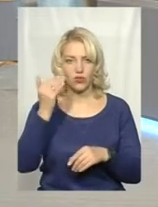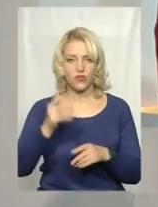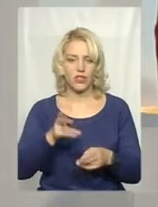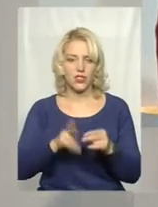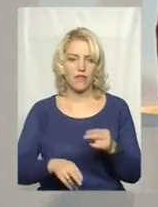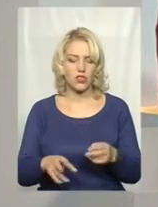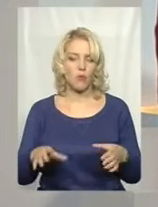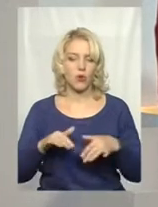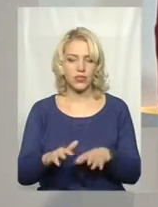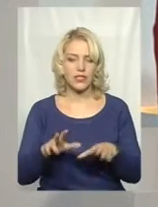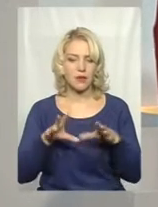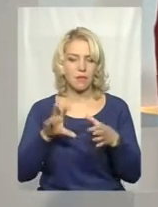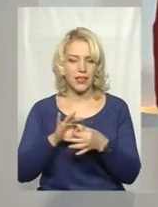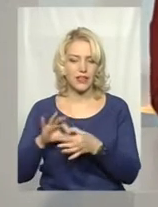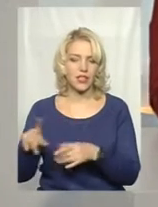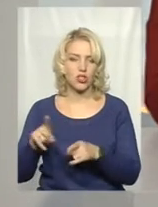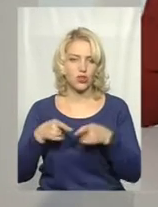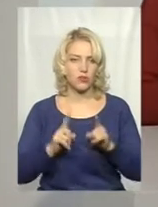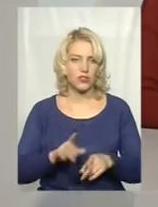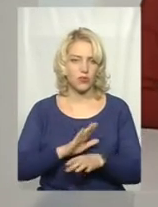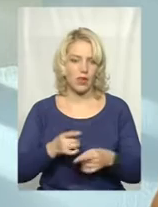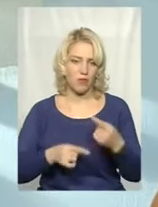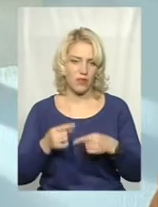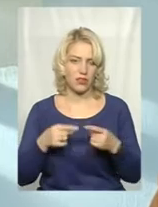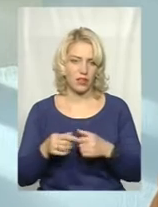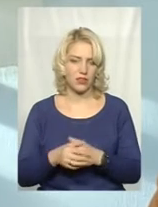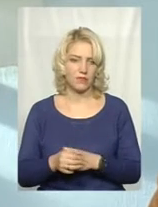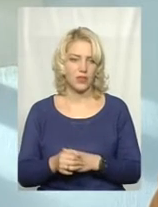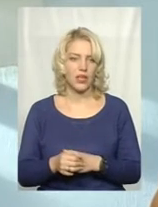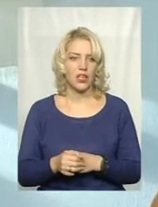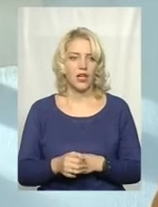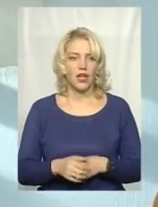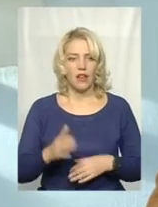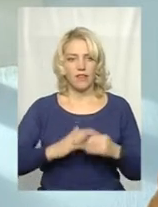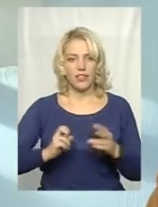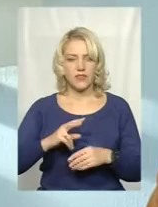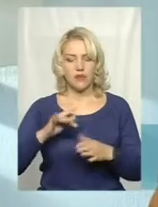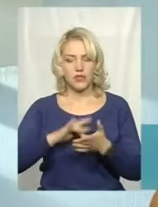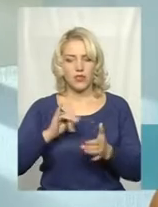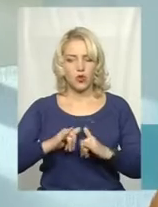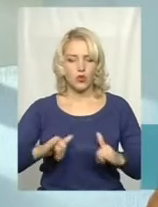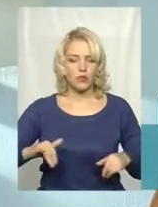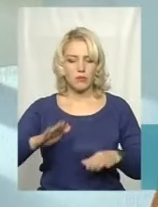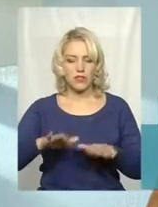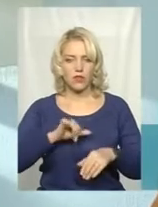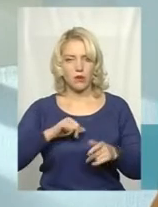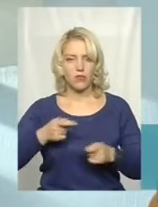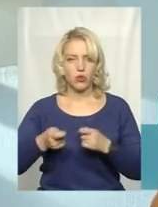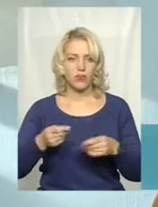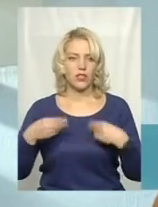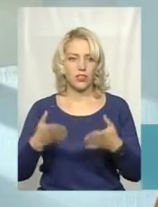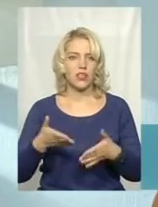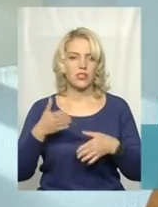процес приєднання, для того, щоб дійсно не повертати кошти з бюджету? Ну, фахівцями Центру розвитку місцевого самоврядування дається